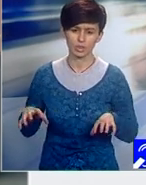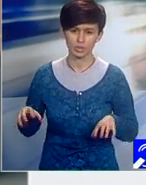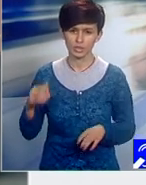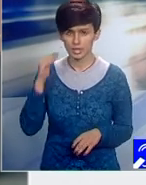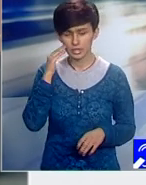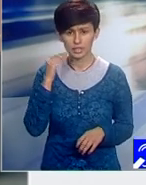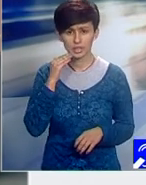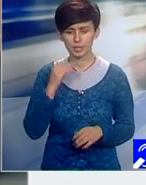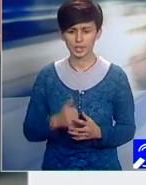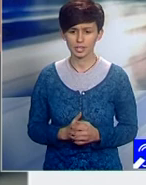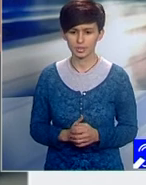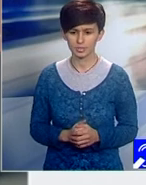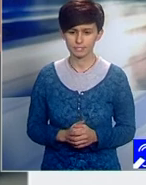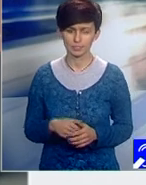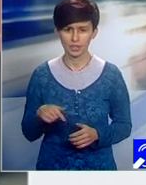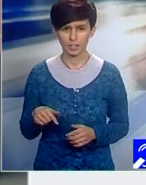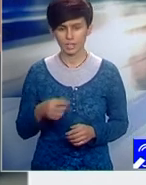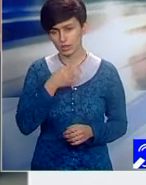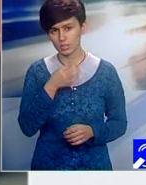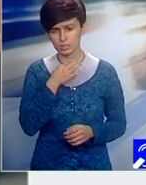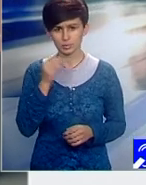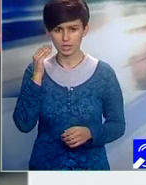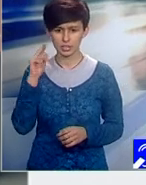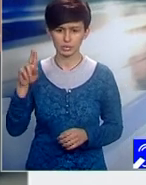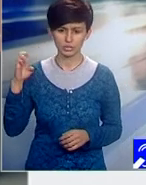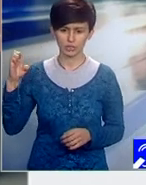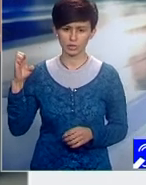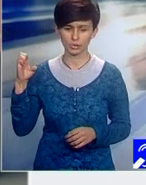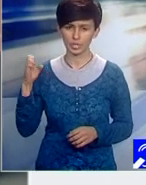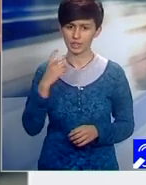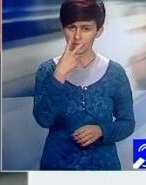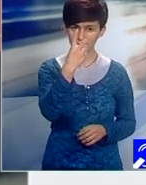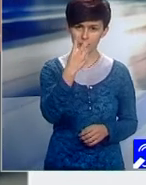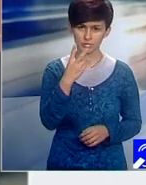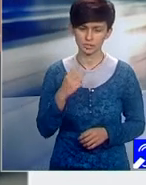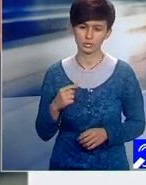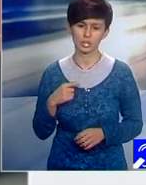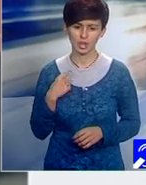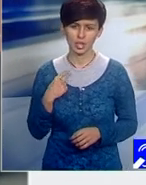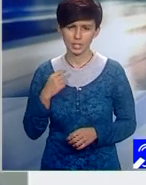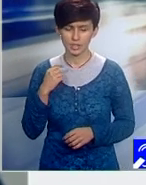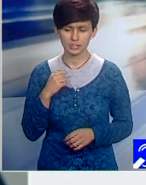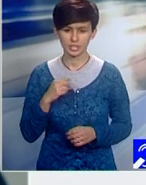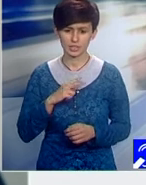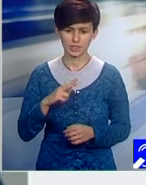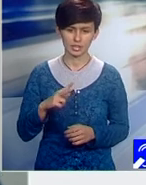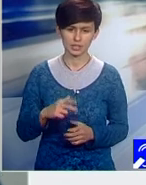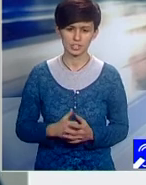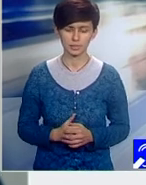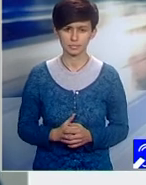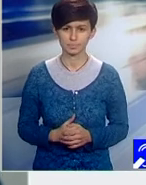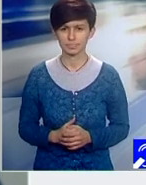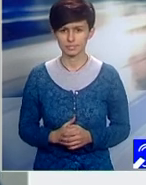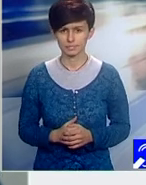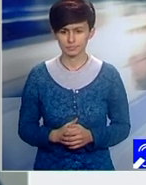Statele Unite marchează faptul că Uniunea Europeană se află în criză. Și liderii europeni. Liderii europeni recunosc